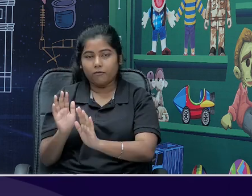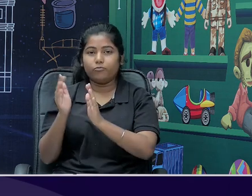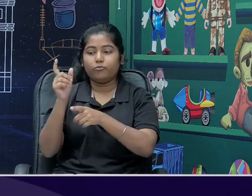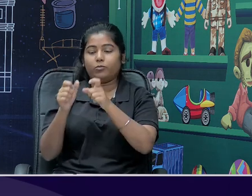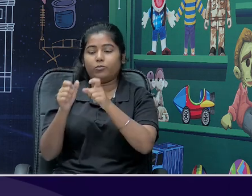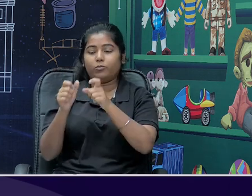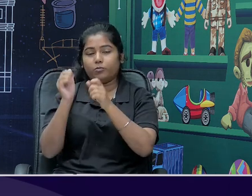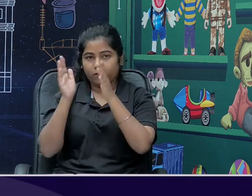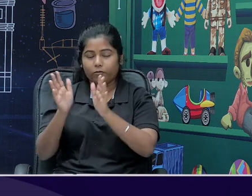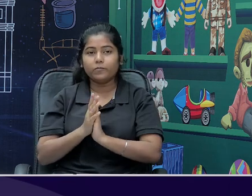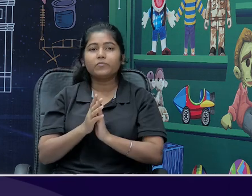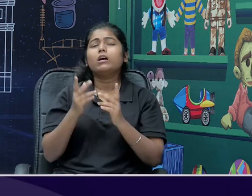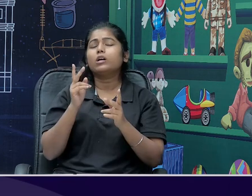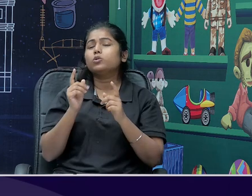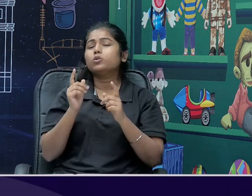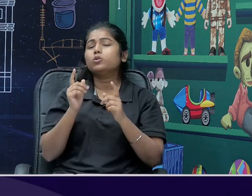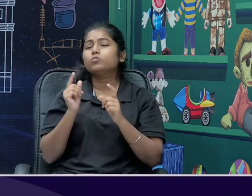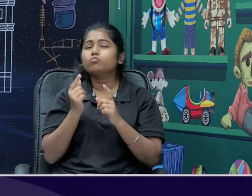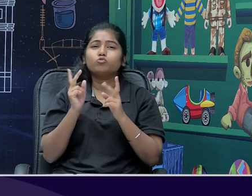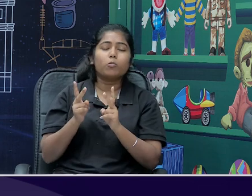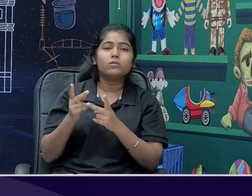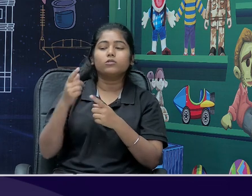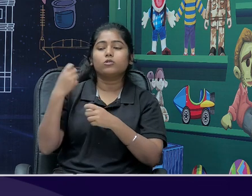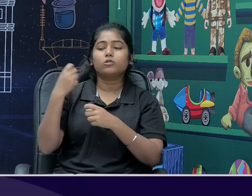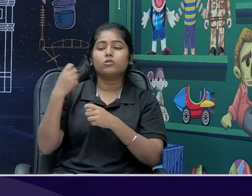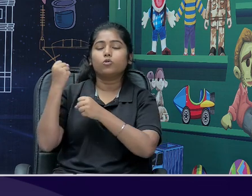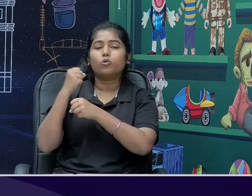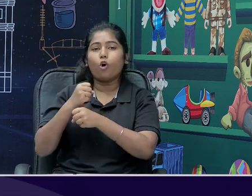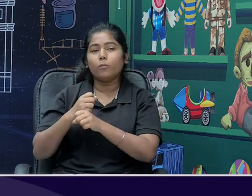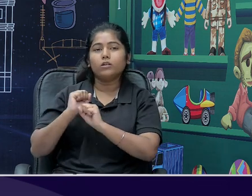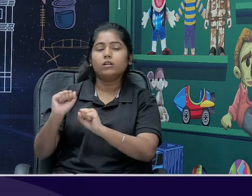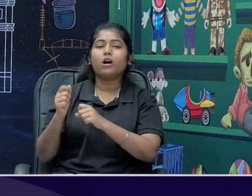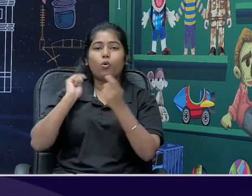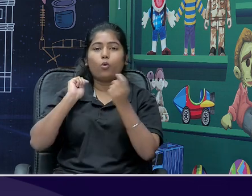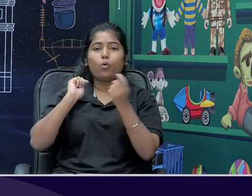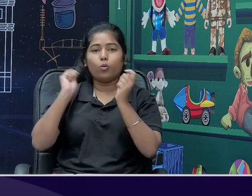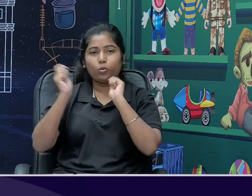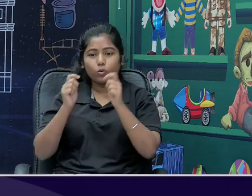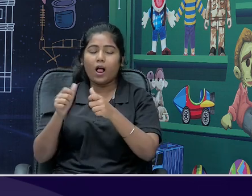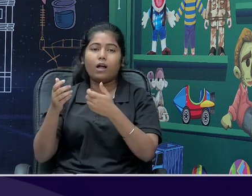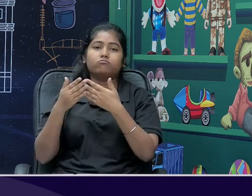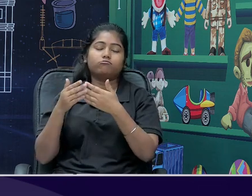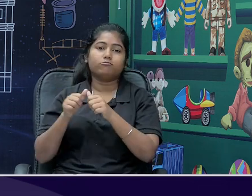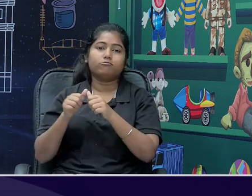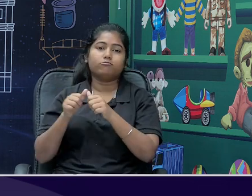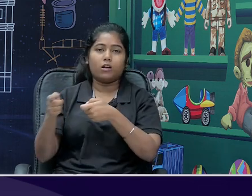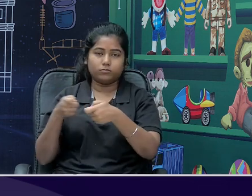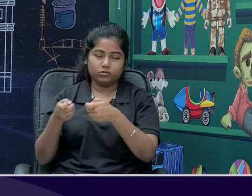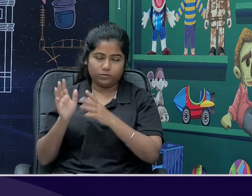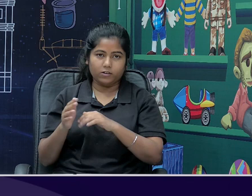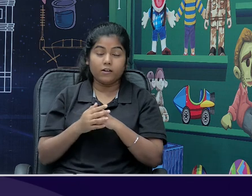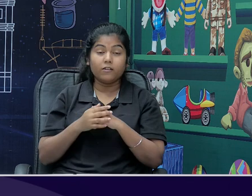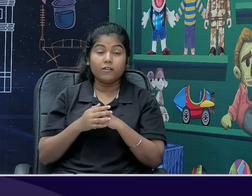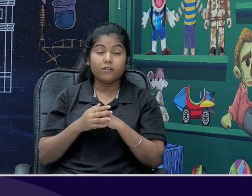role is in administration, but now in business, what is this role? In 1947, our political leaders have